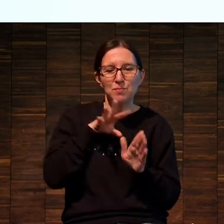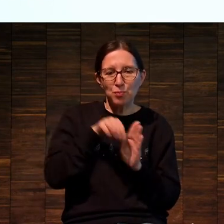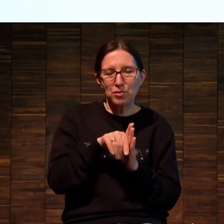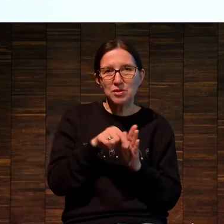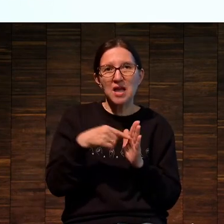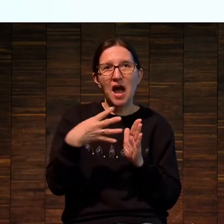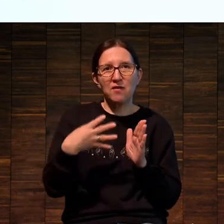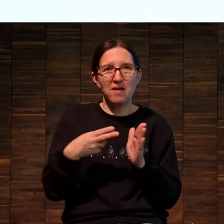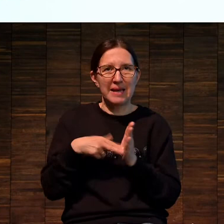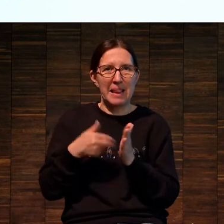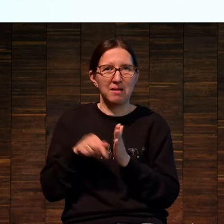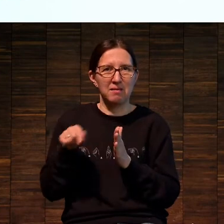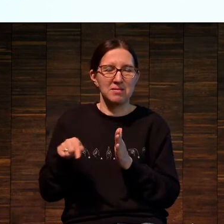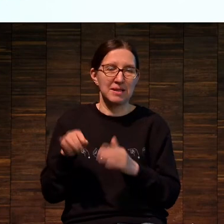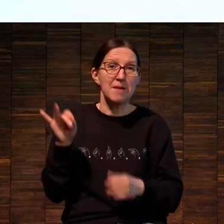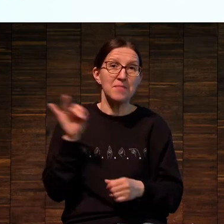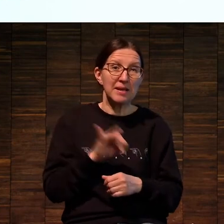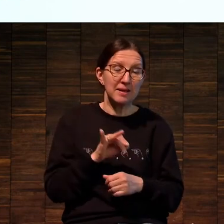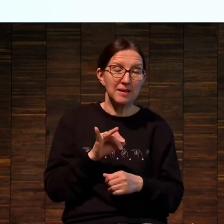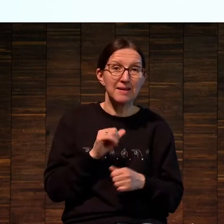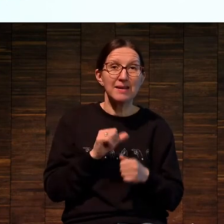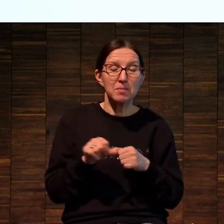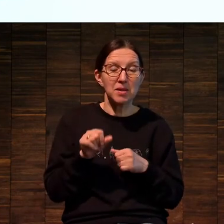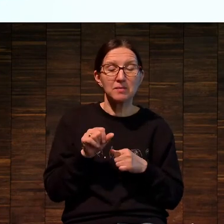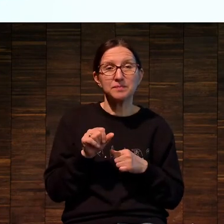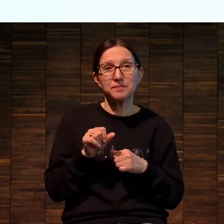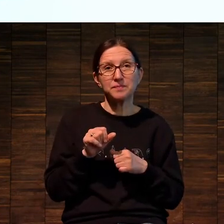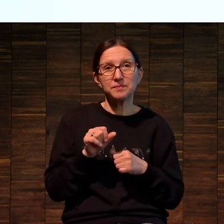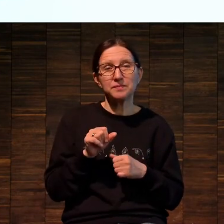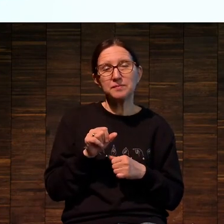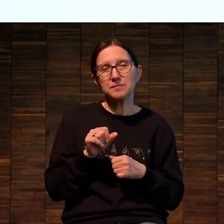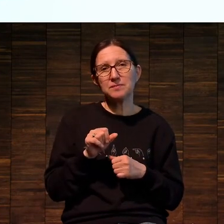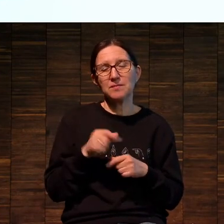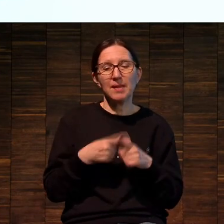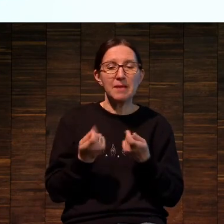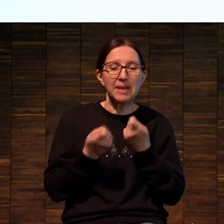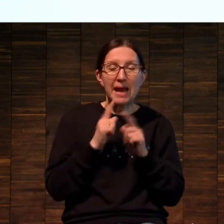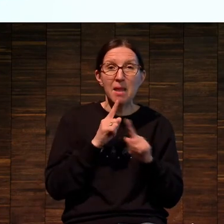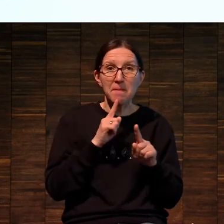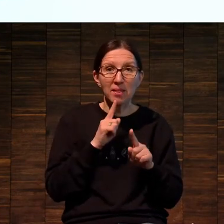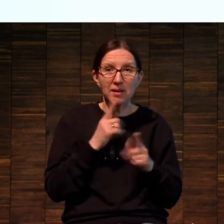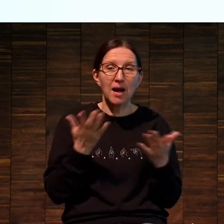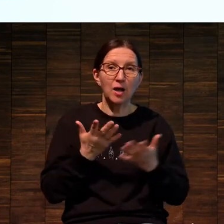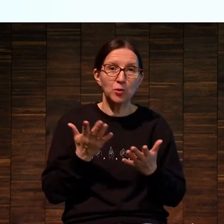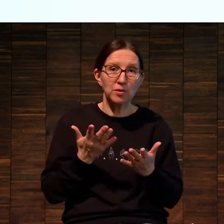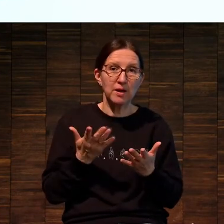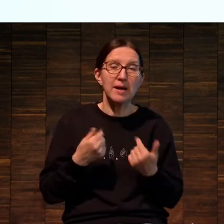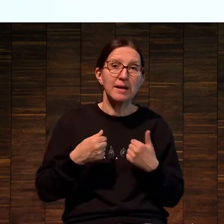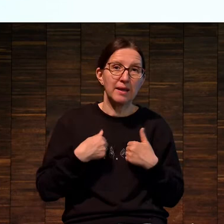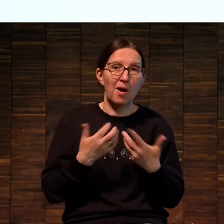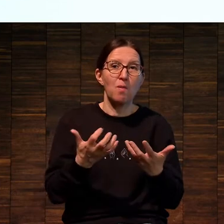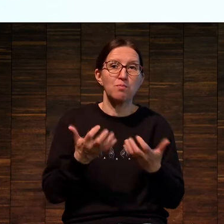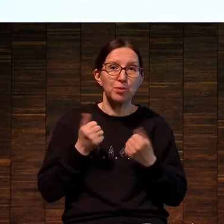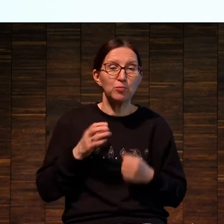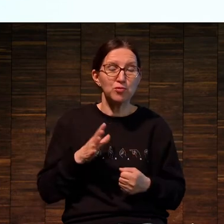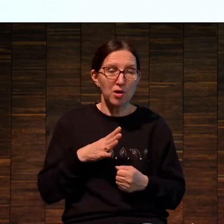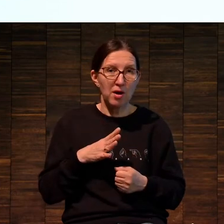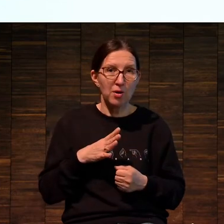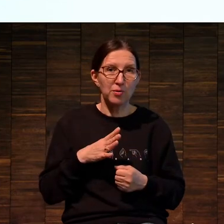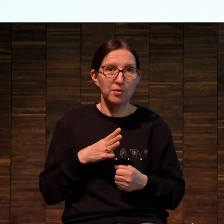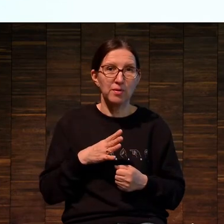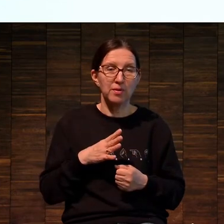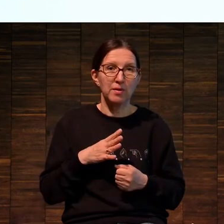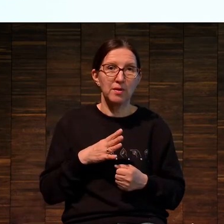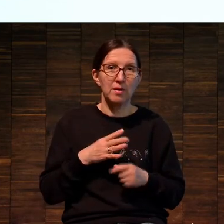в акварельной краске. И, соответственно, те моменты, которые я получаю из